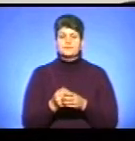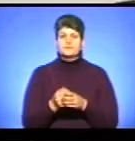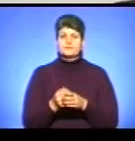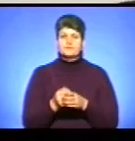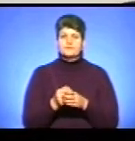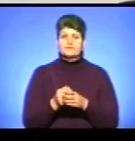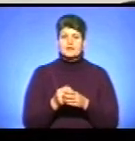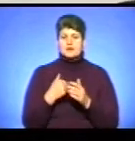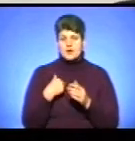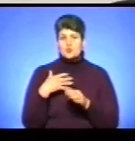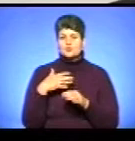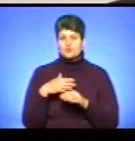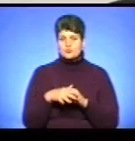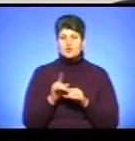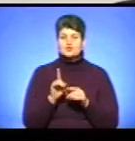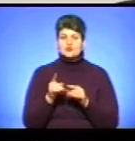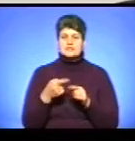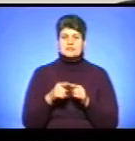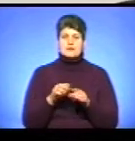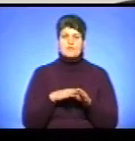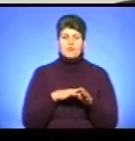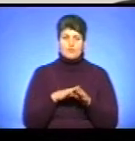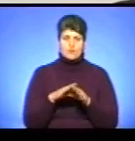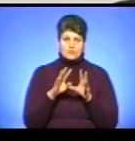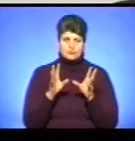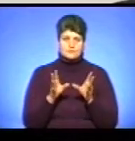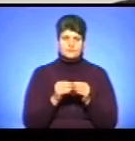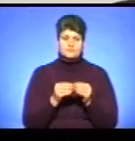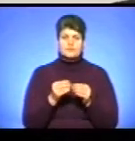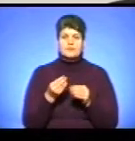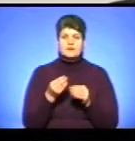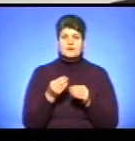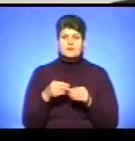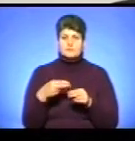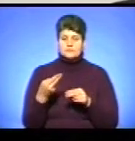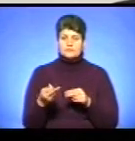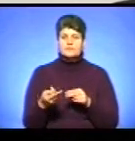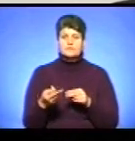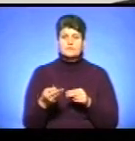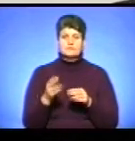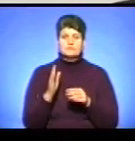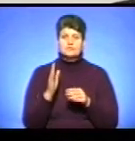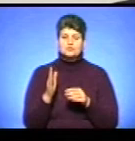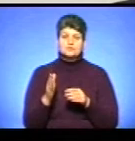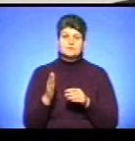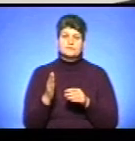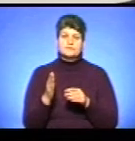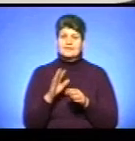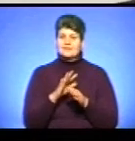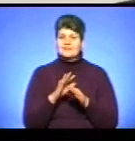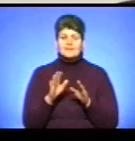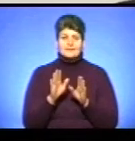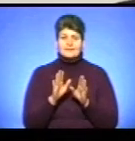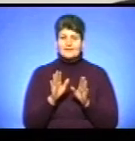Я розумію, що це в повному обсязі, в якому відношенні? В відношенні тому, що компенсація буде відбуватися не